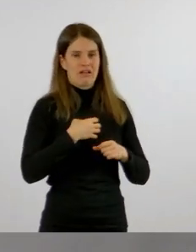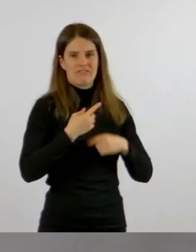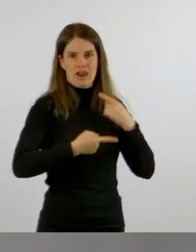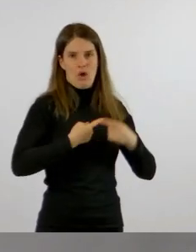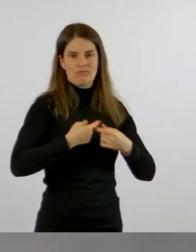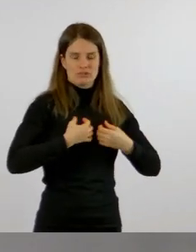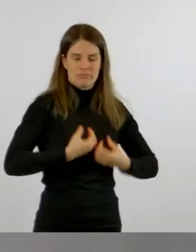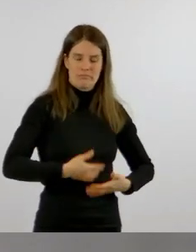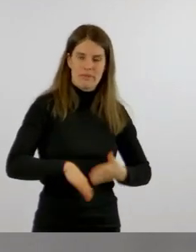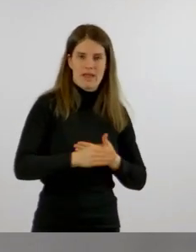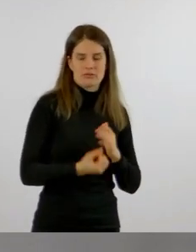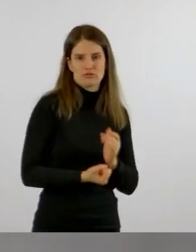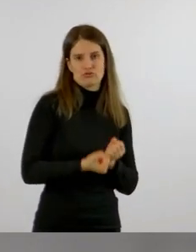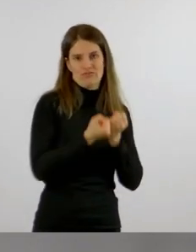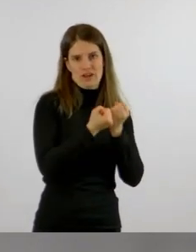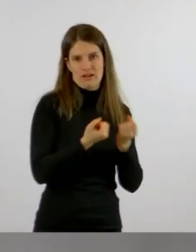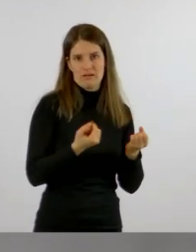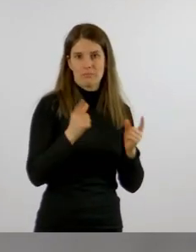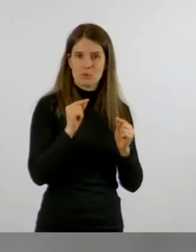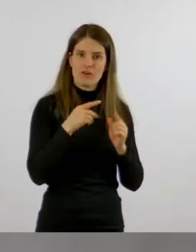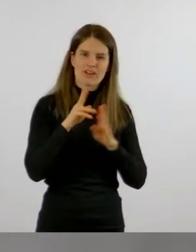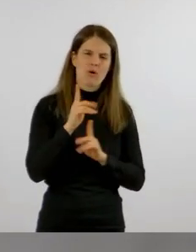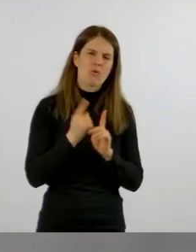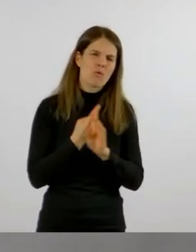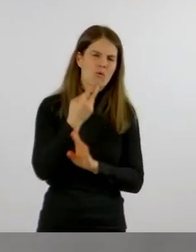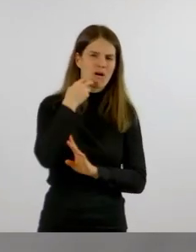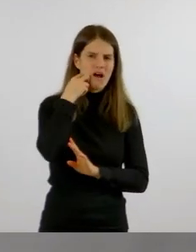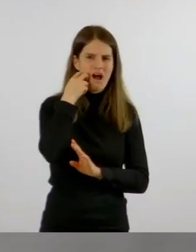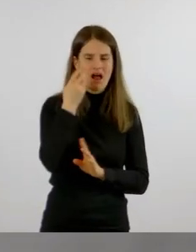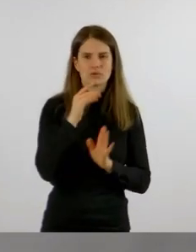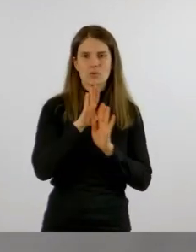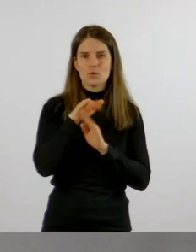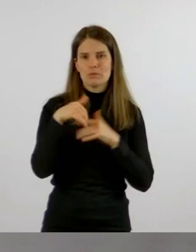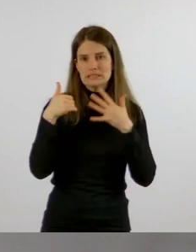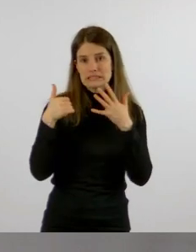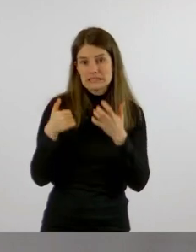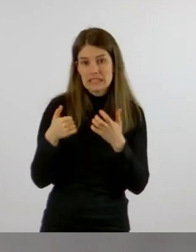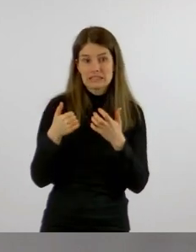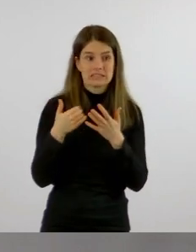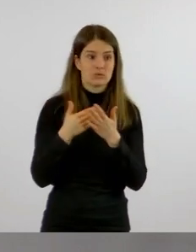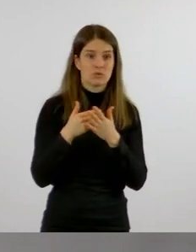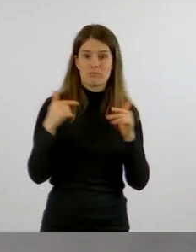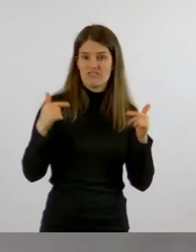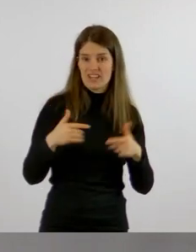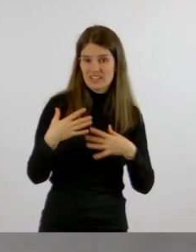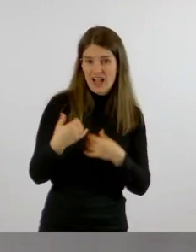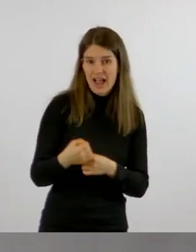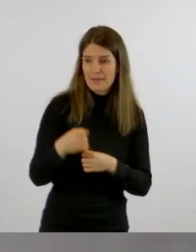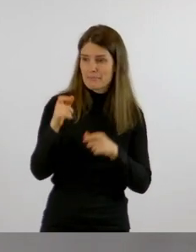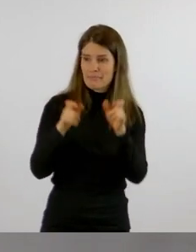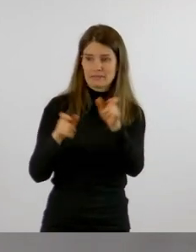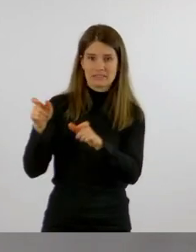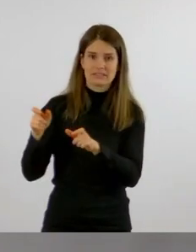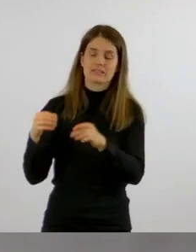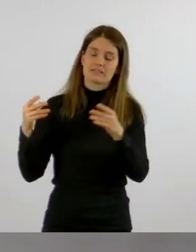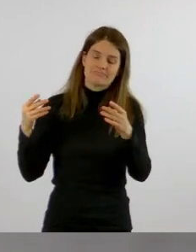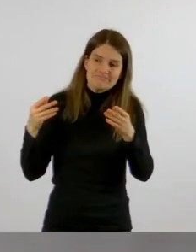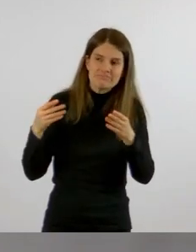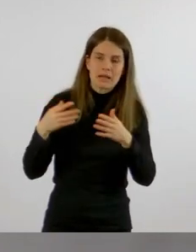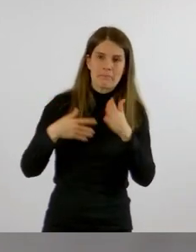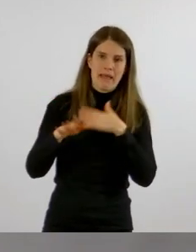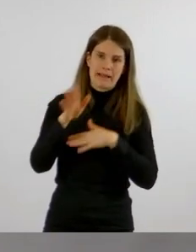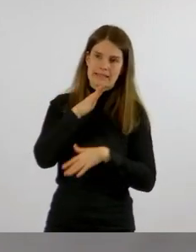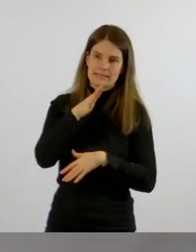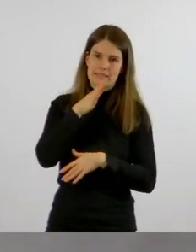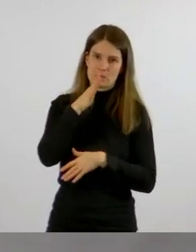die Hochaltrigen, also das heißt die über 60-Jährigen und auch die Pflegeheimpatienten, eher schwer erkranken unter